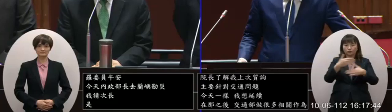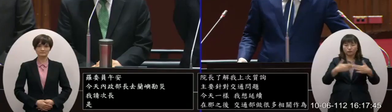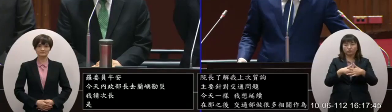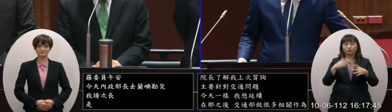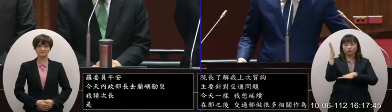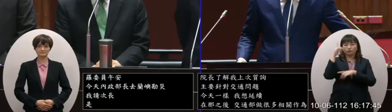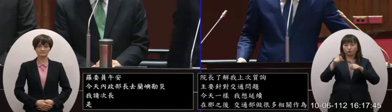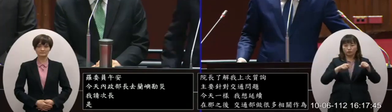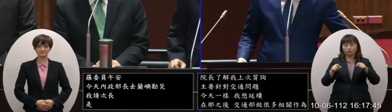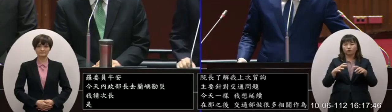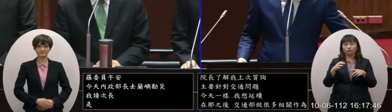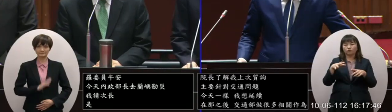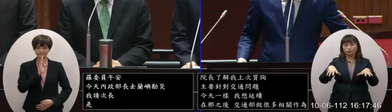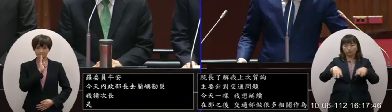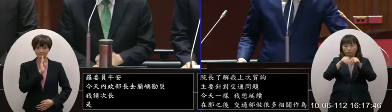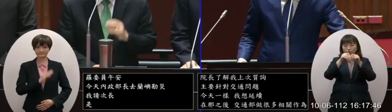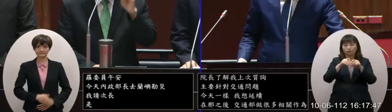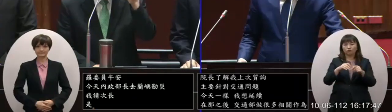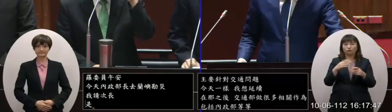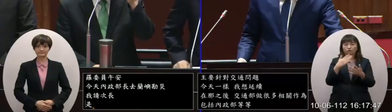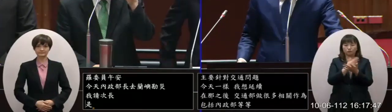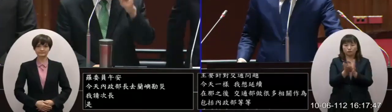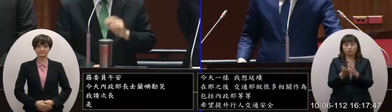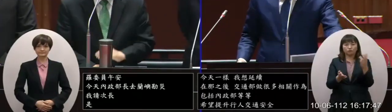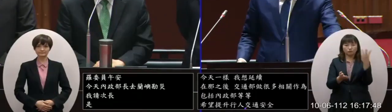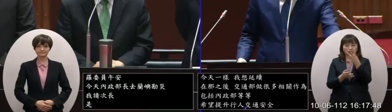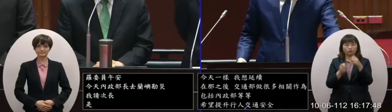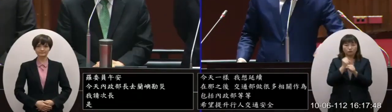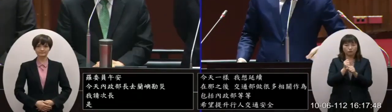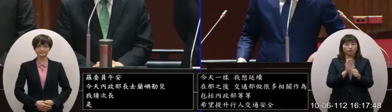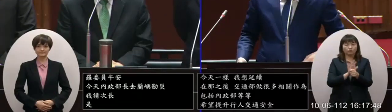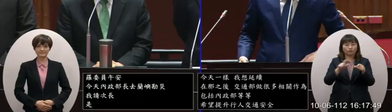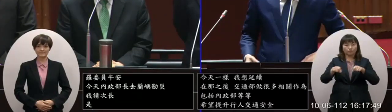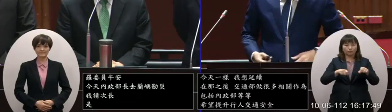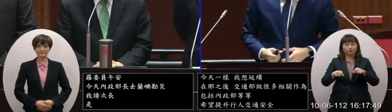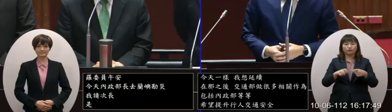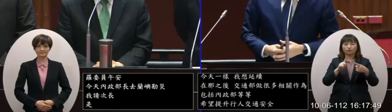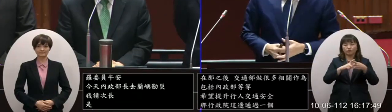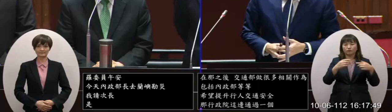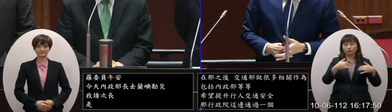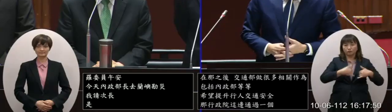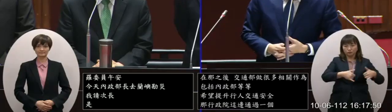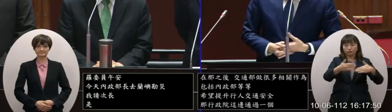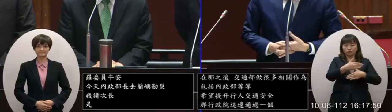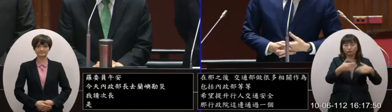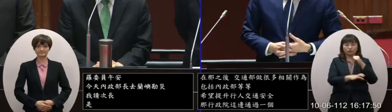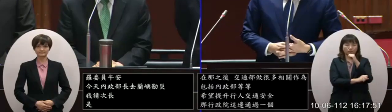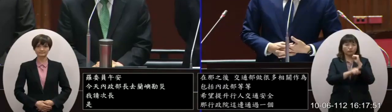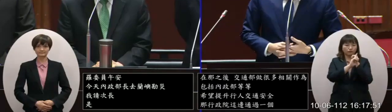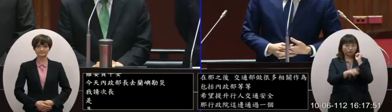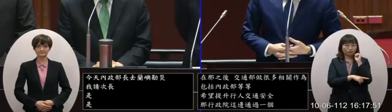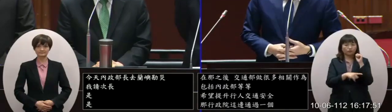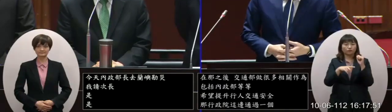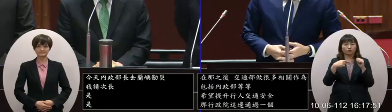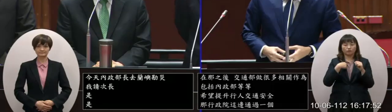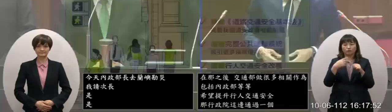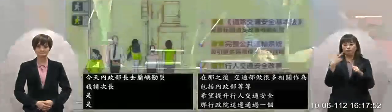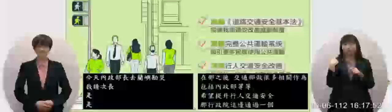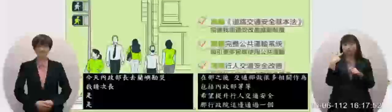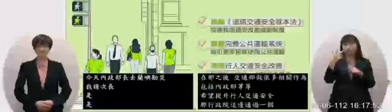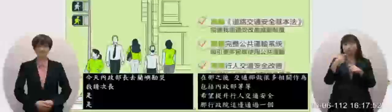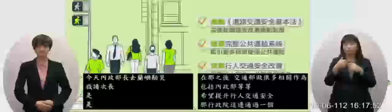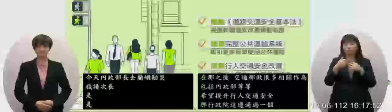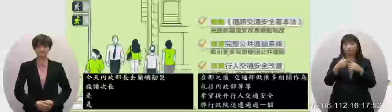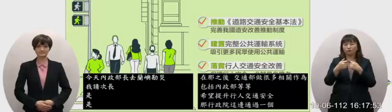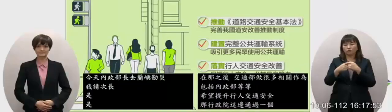安全的政策綱領提出了三大的精進作為包括道路交通安全基本法那本席在上個會